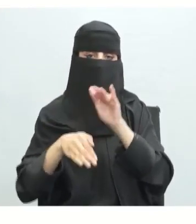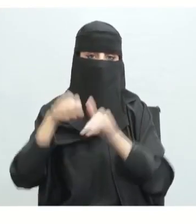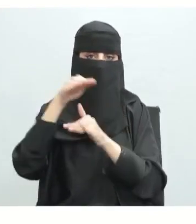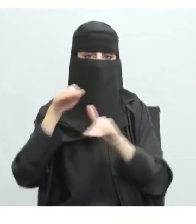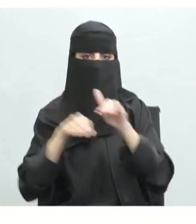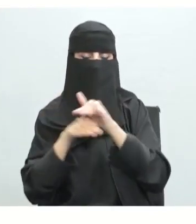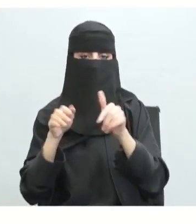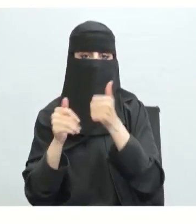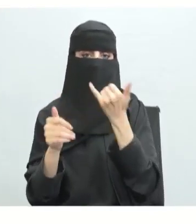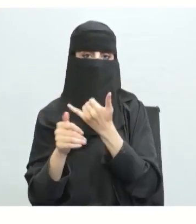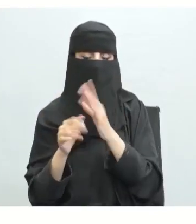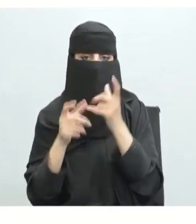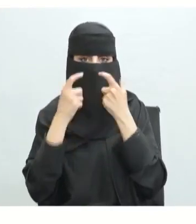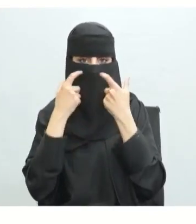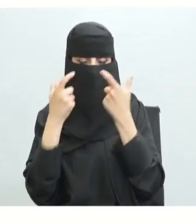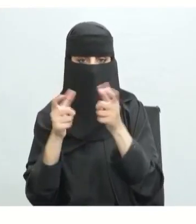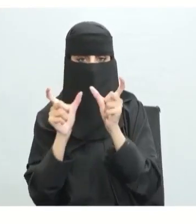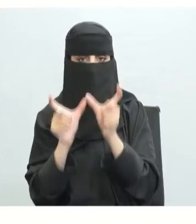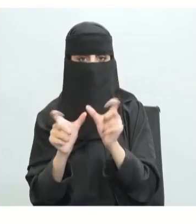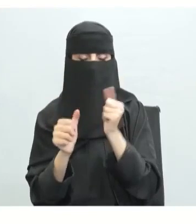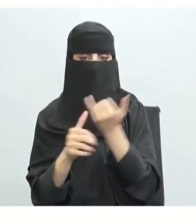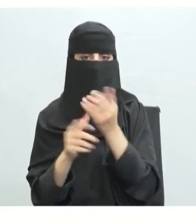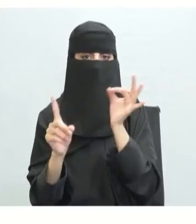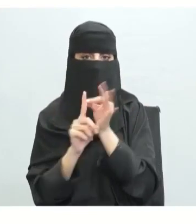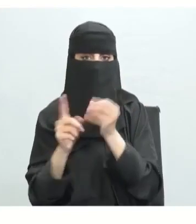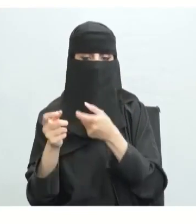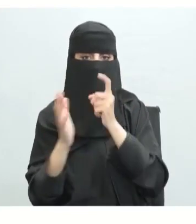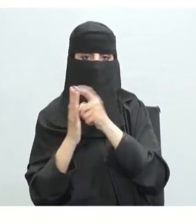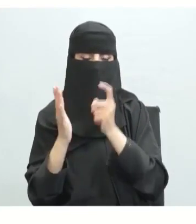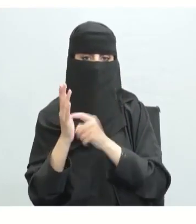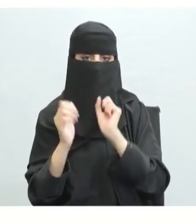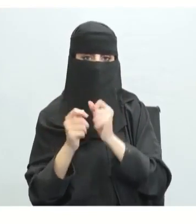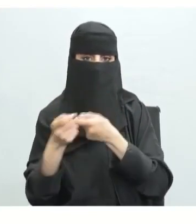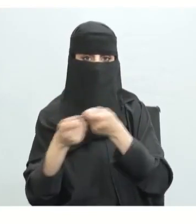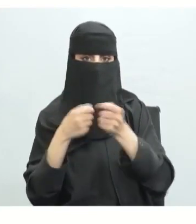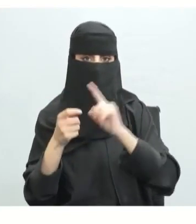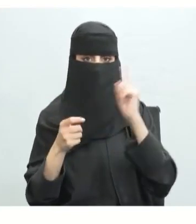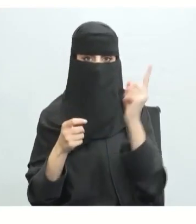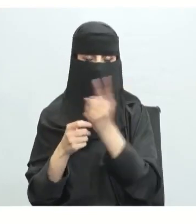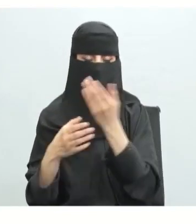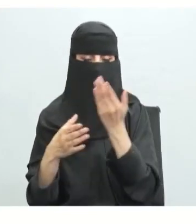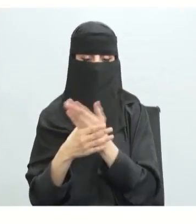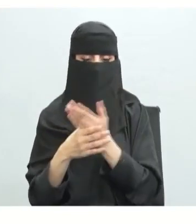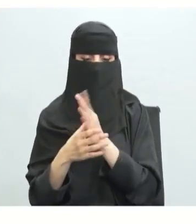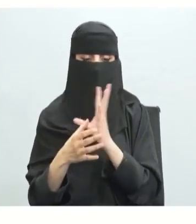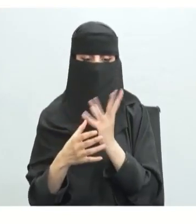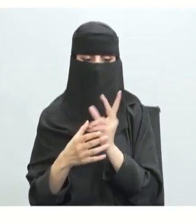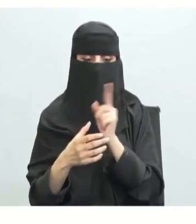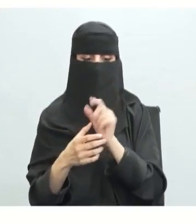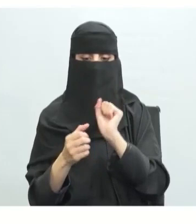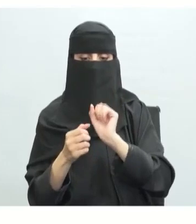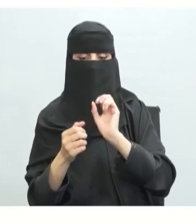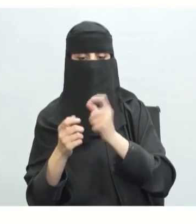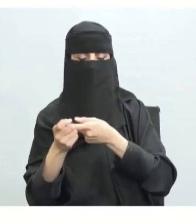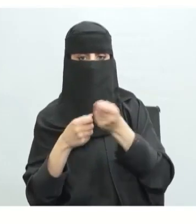مشوهة وهي أهم أهداف منظمة التجارة العالمية والسبب في ذلك هو أن هيكل التكاليف في المشروعات التجارية التي